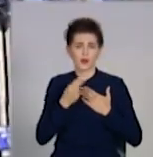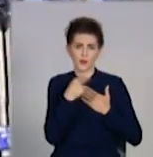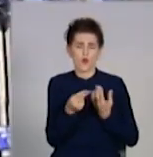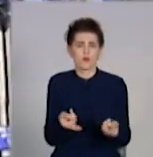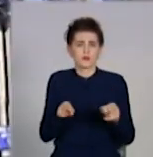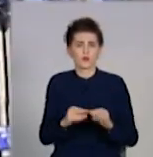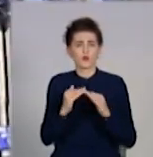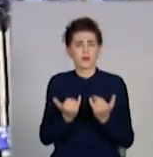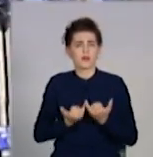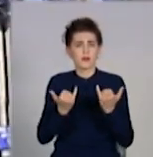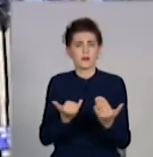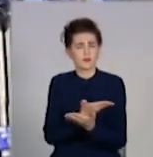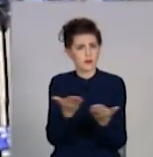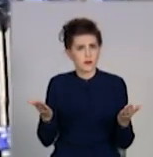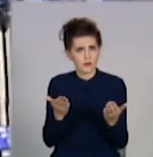заради них.